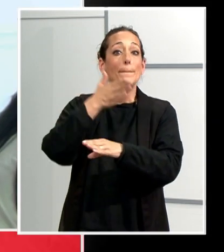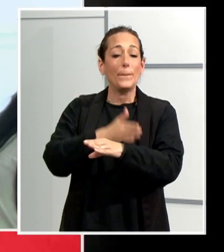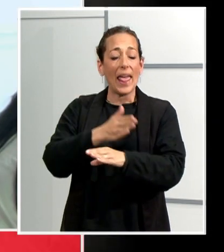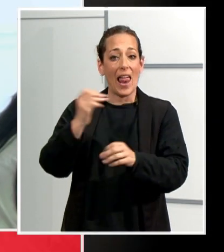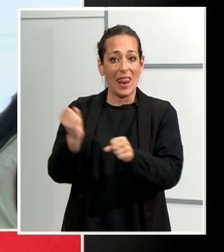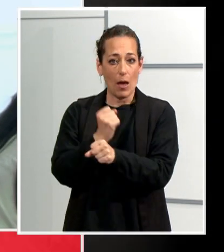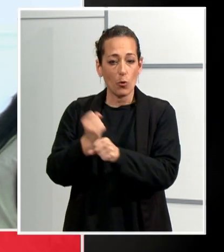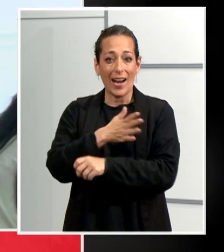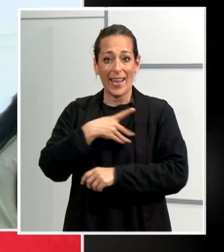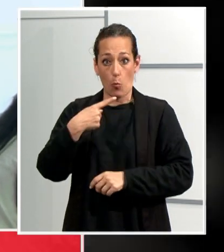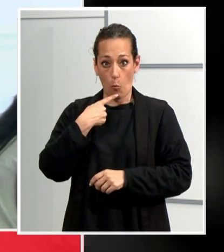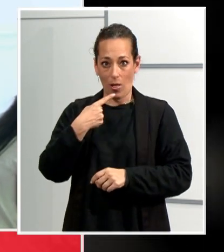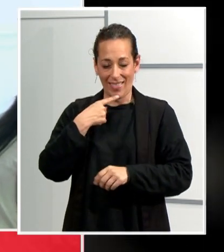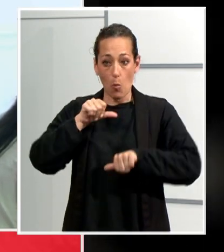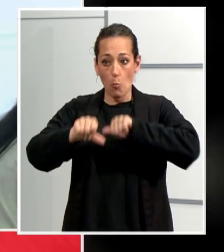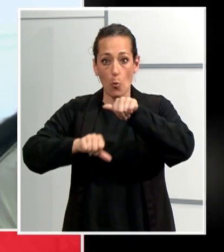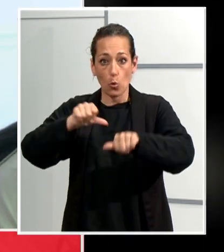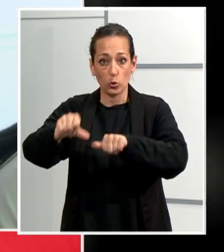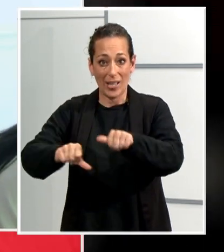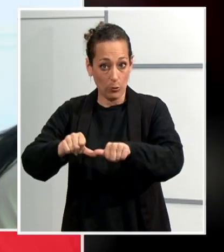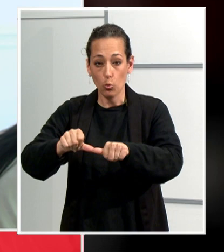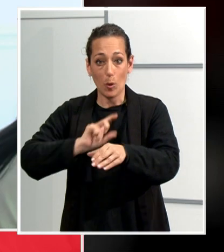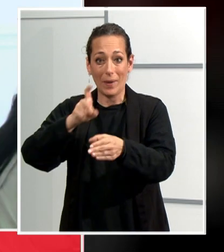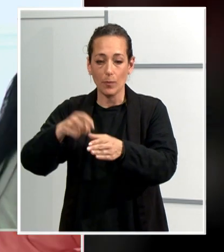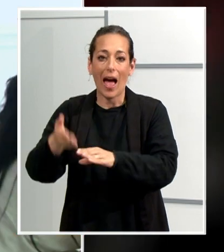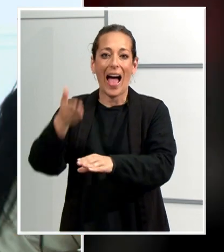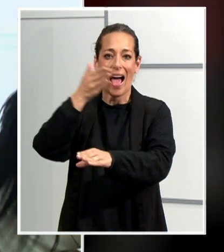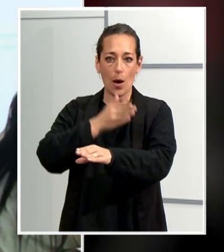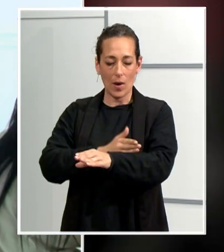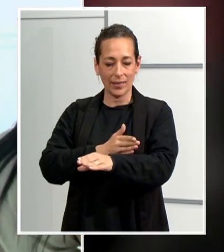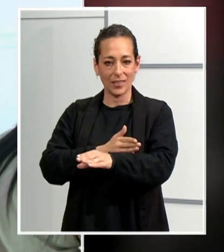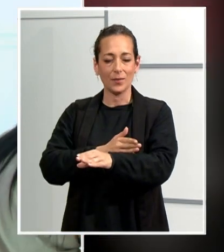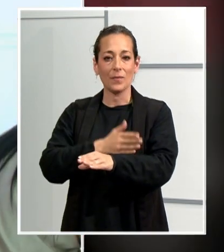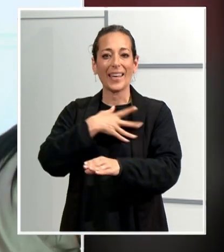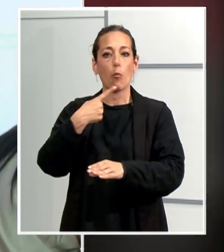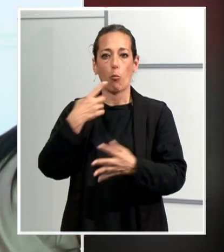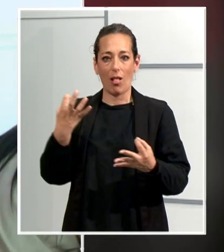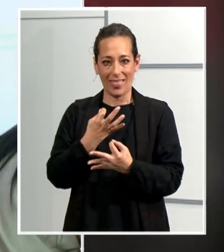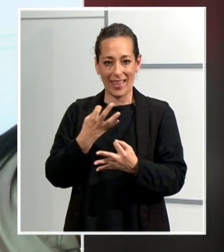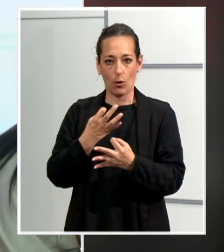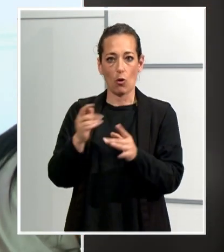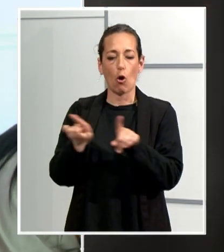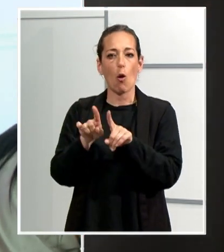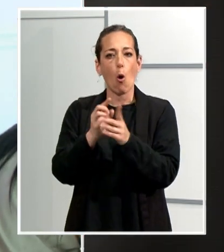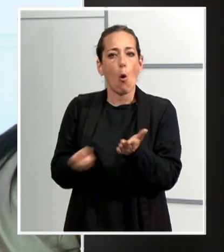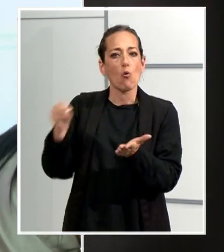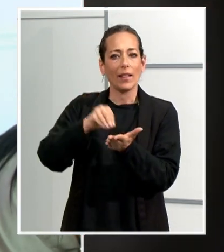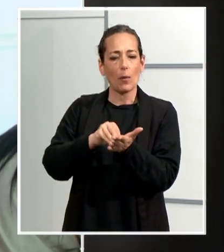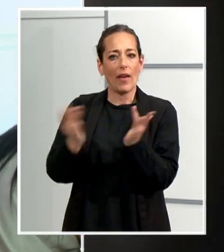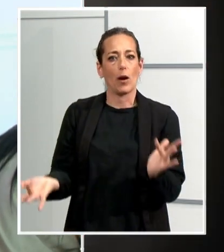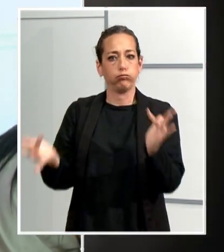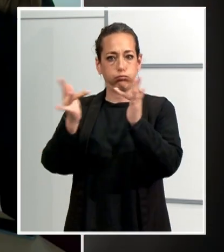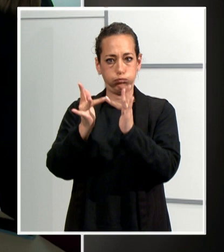formació, perquè el que vol sobretot és que tornin a vincular-se a un ritme concret, amb una